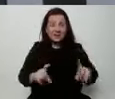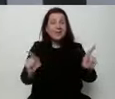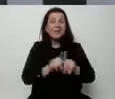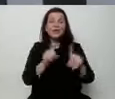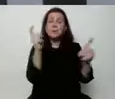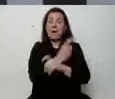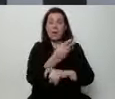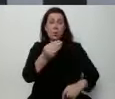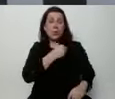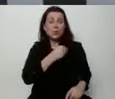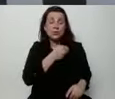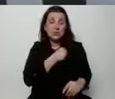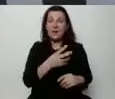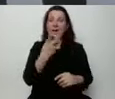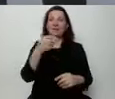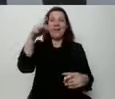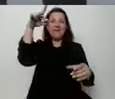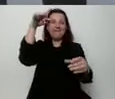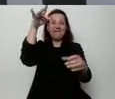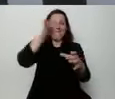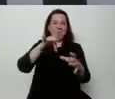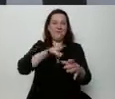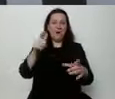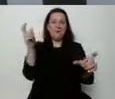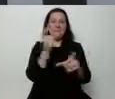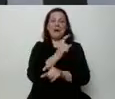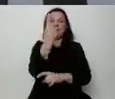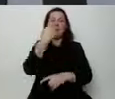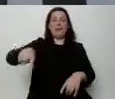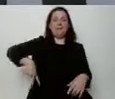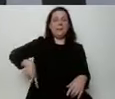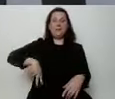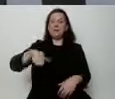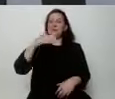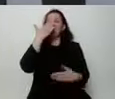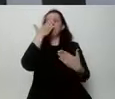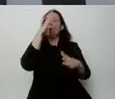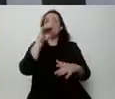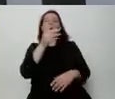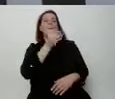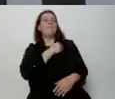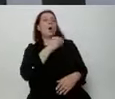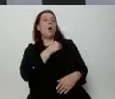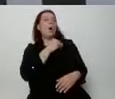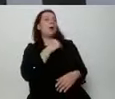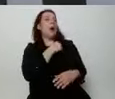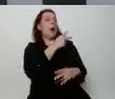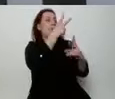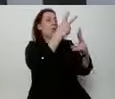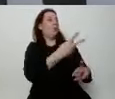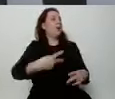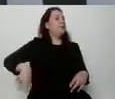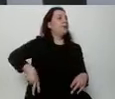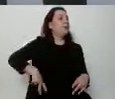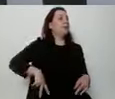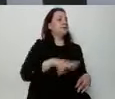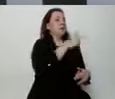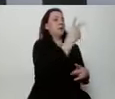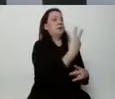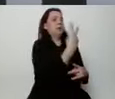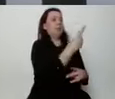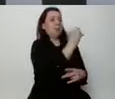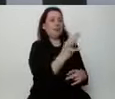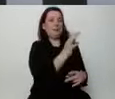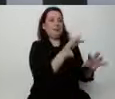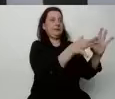a nie państwa, w którym jeden minister wydaje świadectwo uczciwości i moralności drugiemu ministrowi z PiS. Bardzo dziękuję. Czy